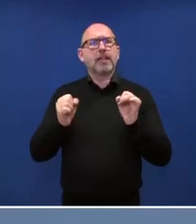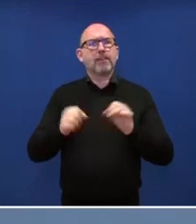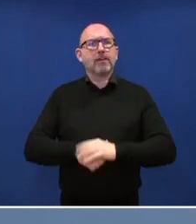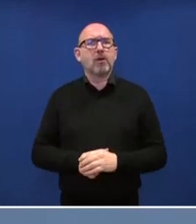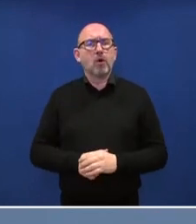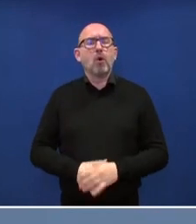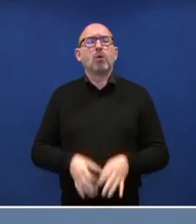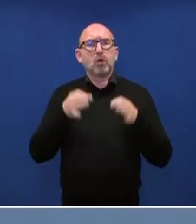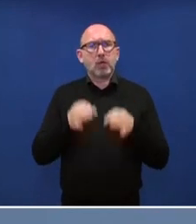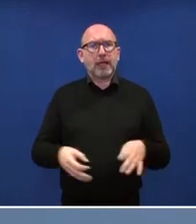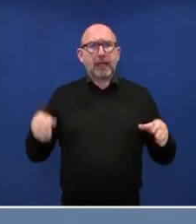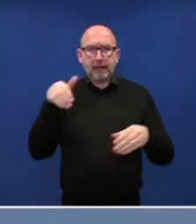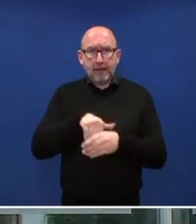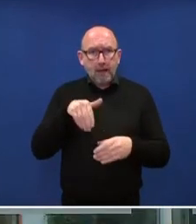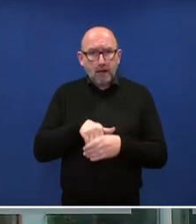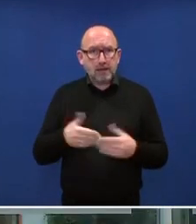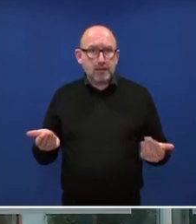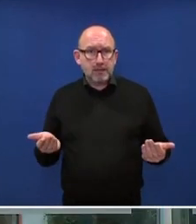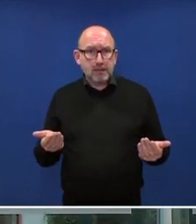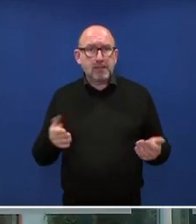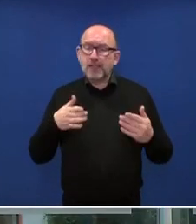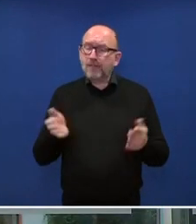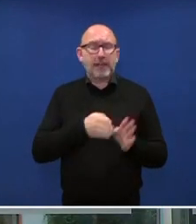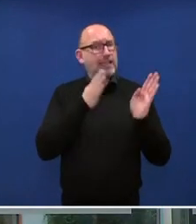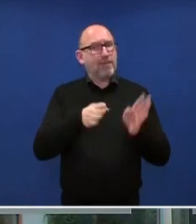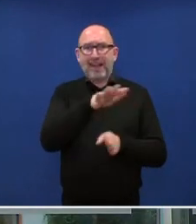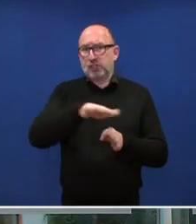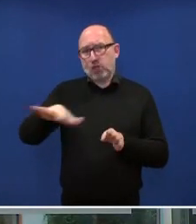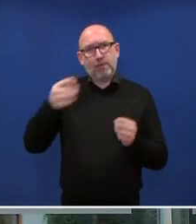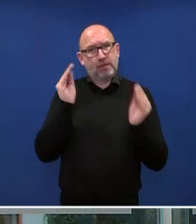konkreten Inhalten müssten sich die Fachressorts äußern.